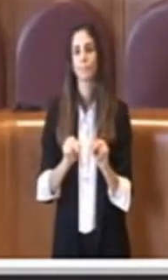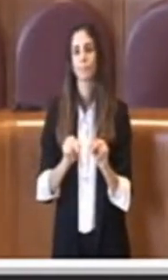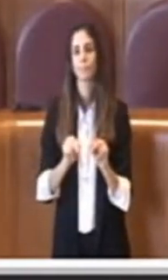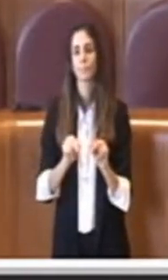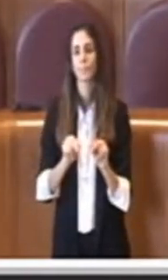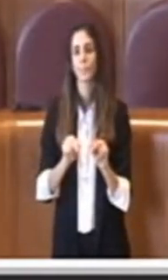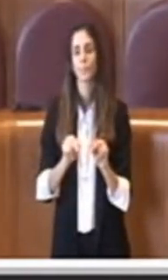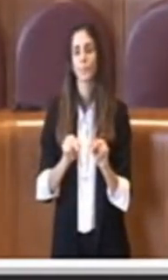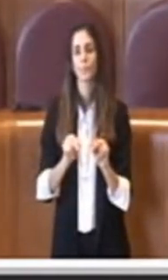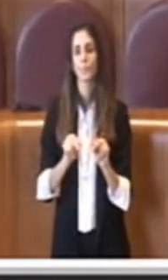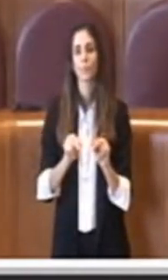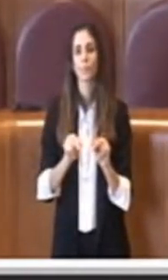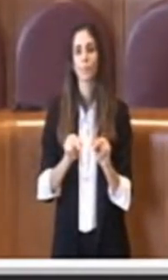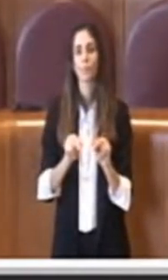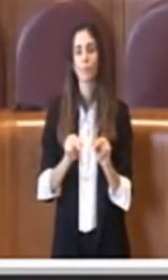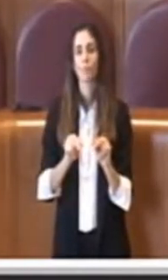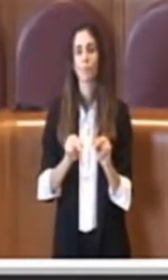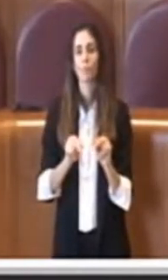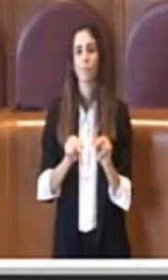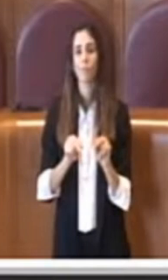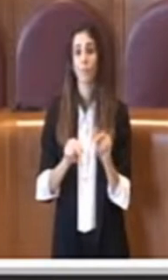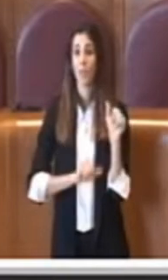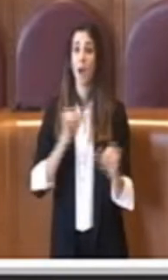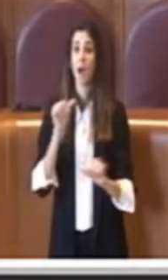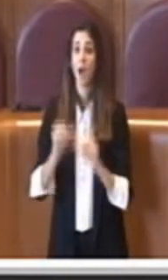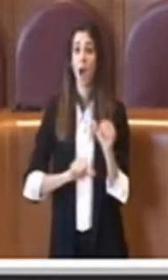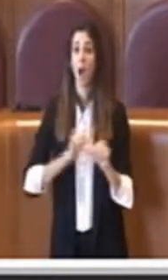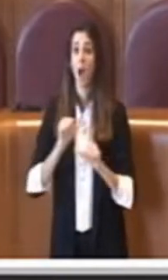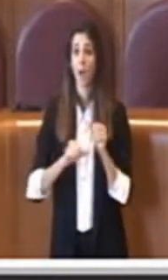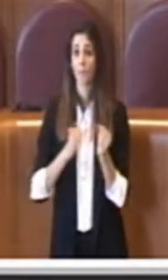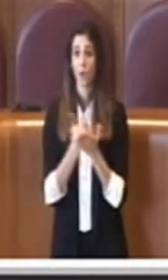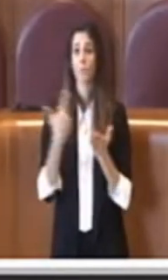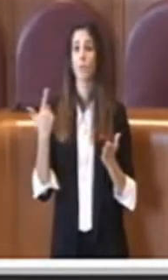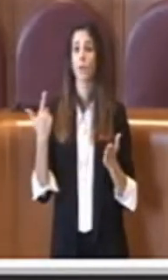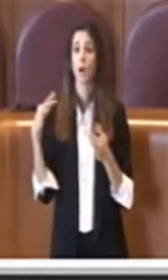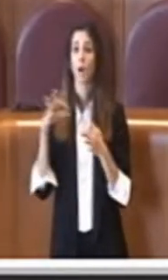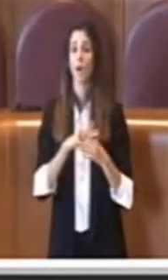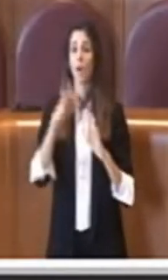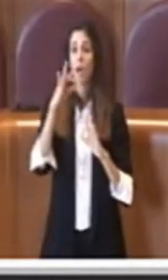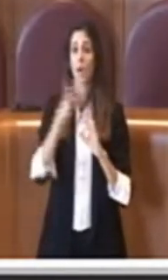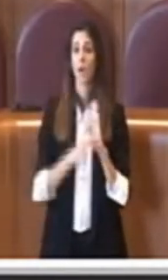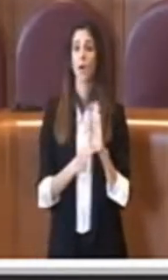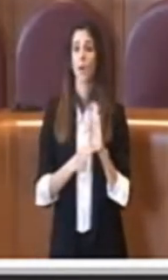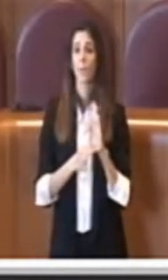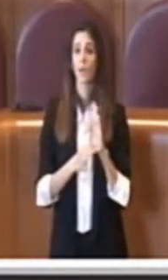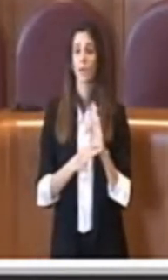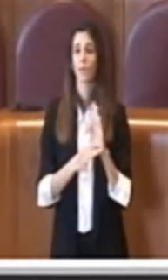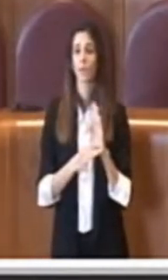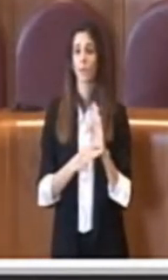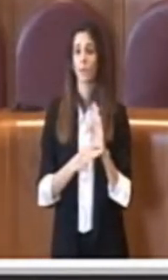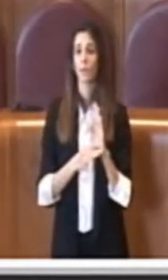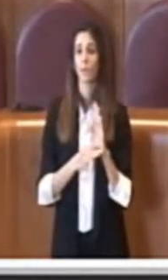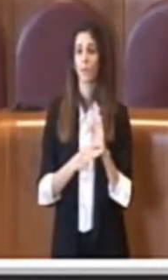svolta che porterà questo regolamento. Sicuramente